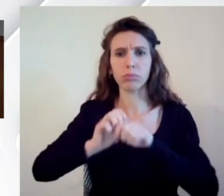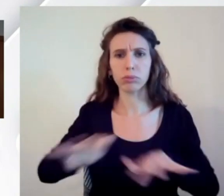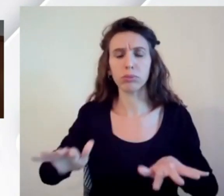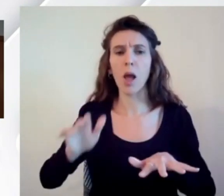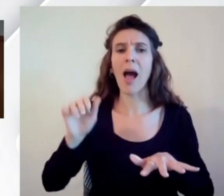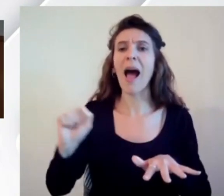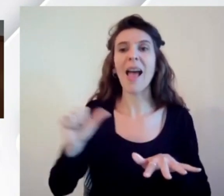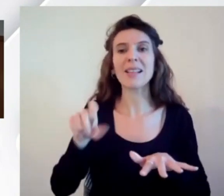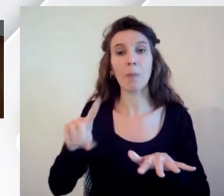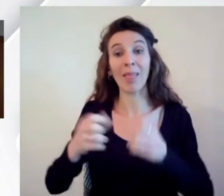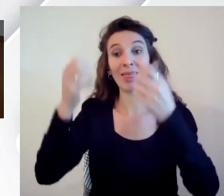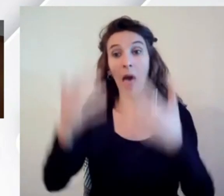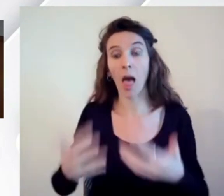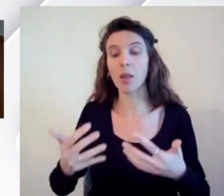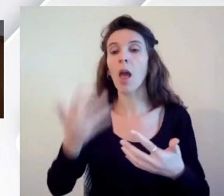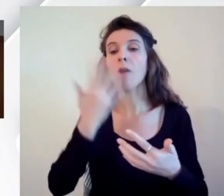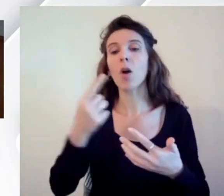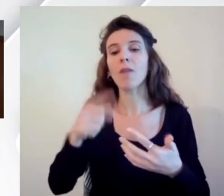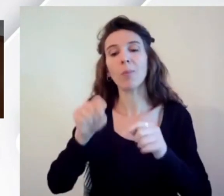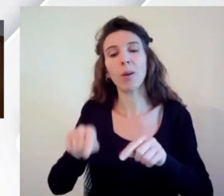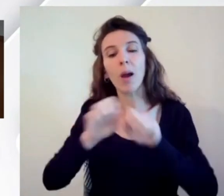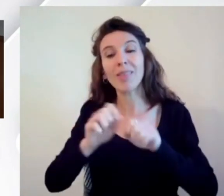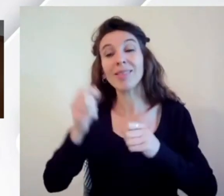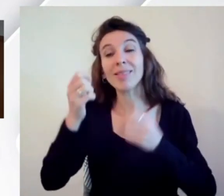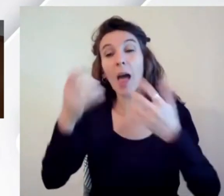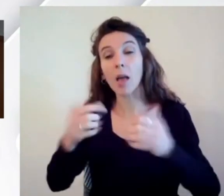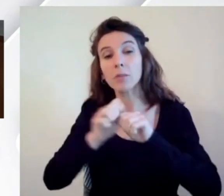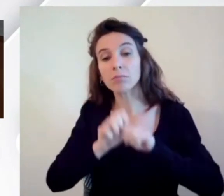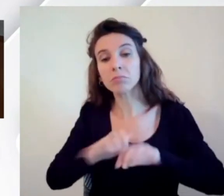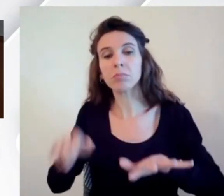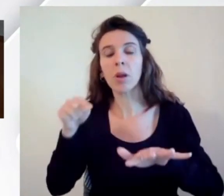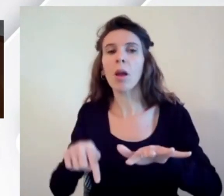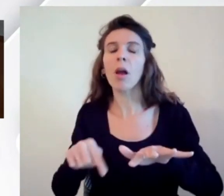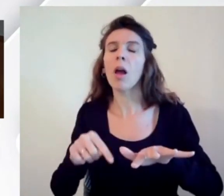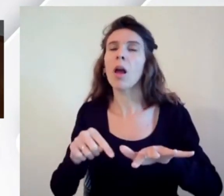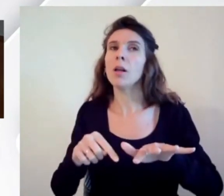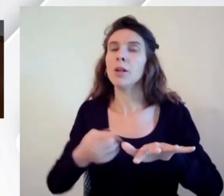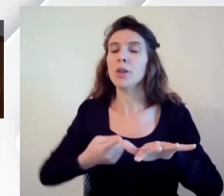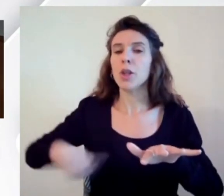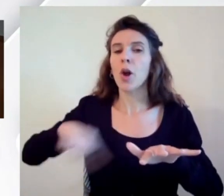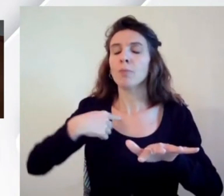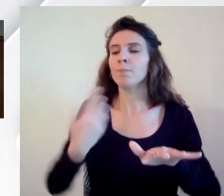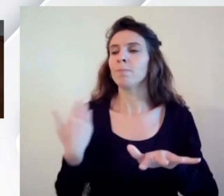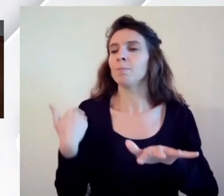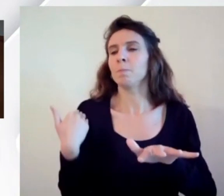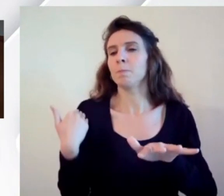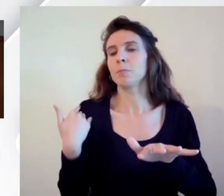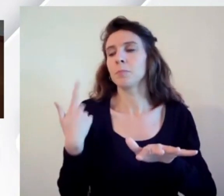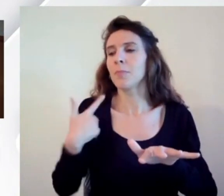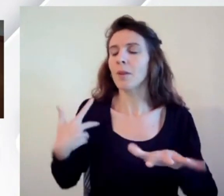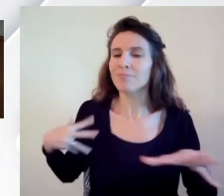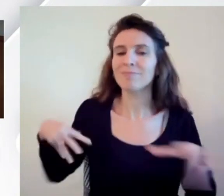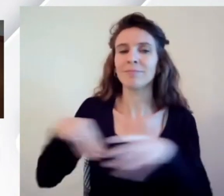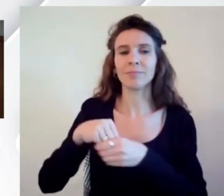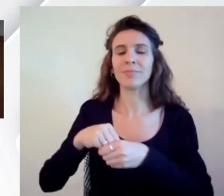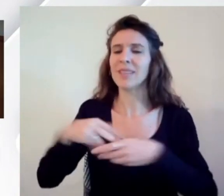e quindi volevamo in qualche modo come dire renderci partecipe e andare ancora